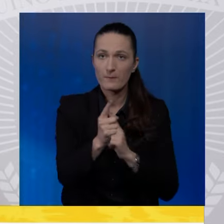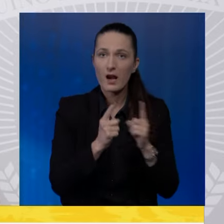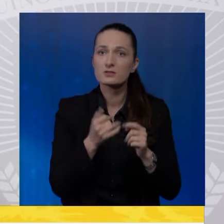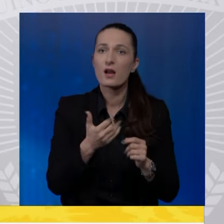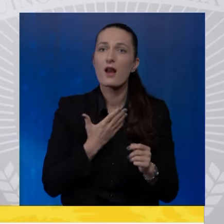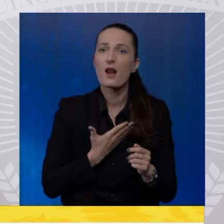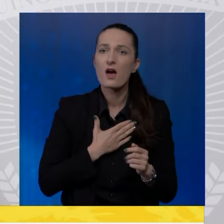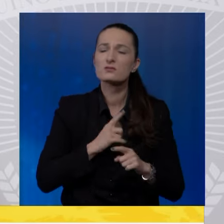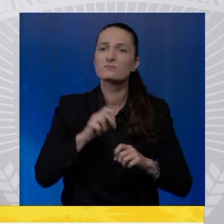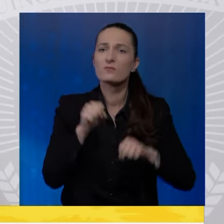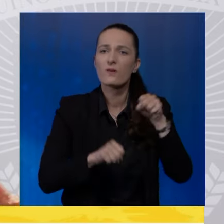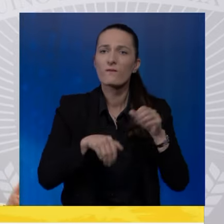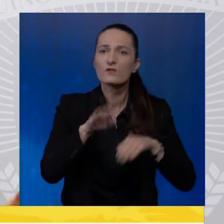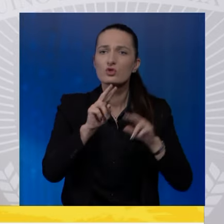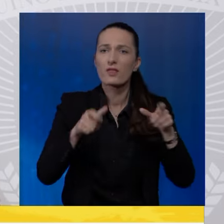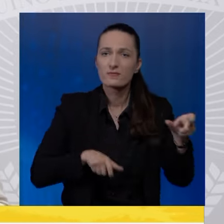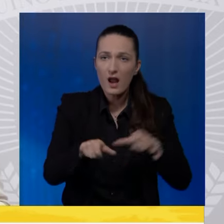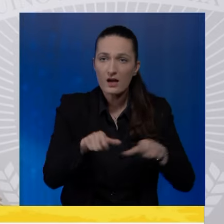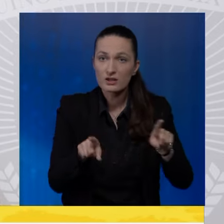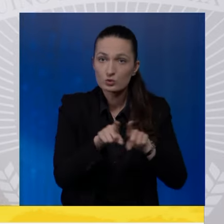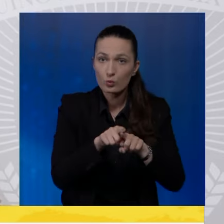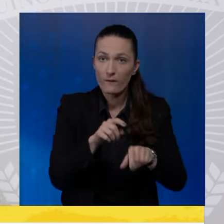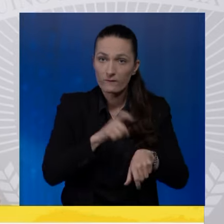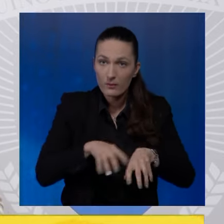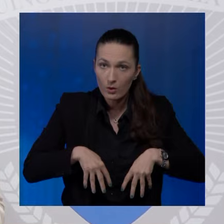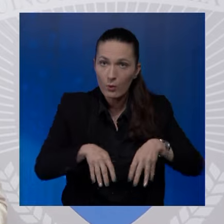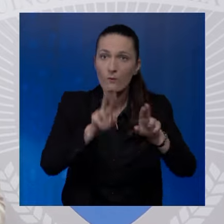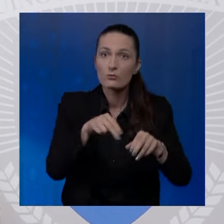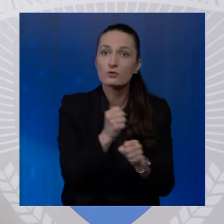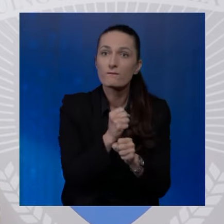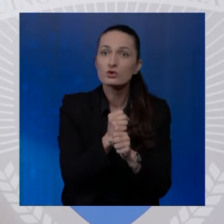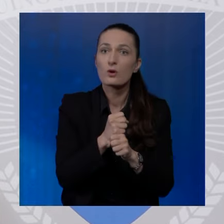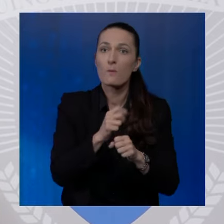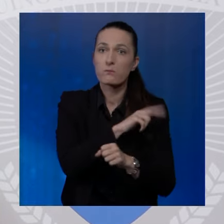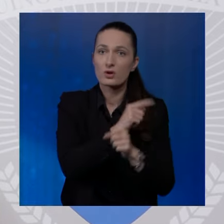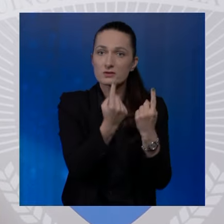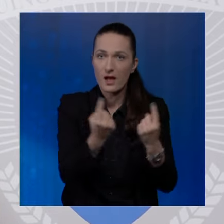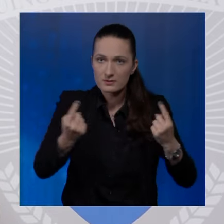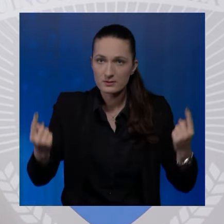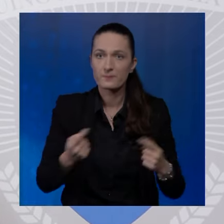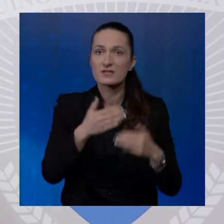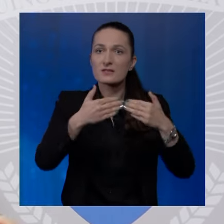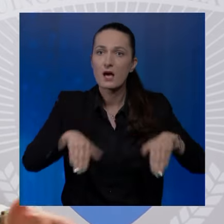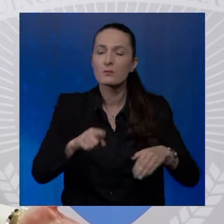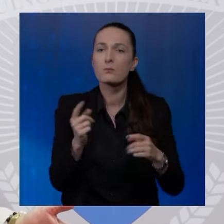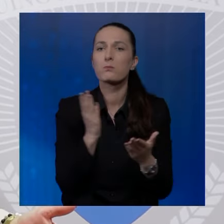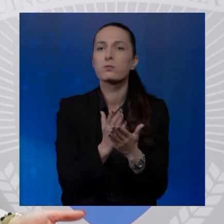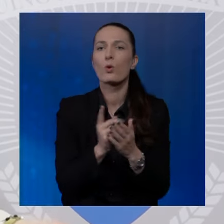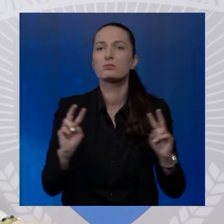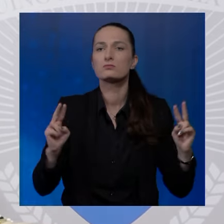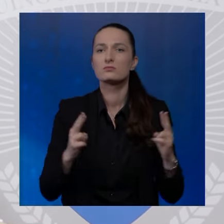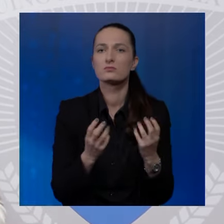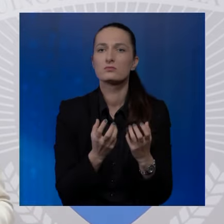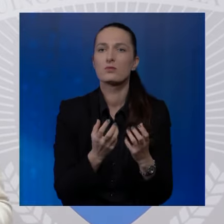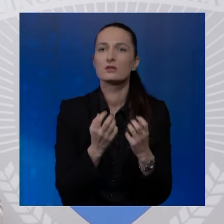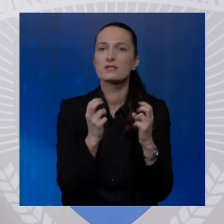traka i da istovremeno može raditi više graničnih policajaca, na carinu ne bi došlo do zadržavanja. S obzirom da je većina